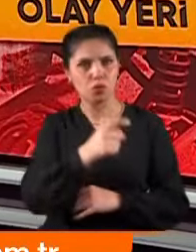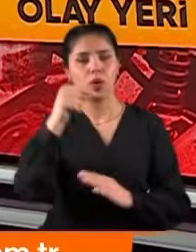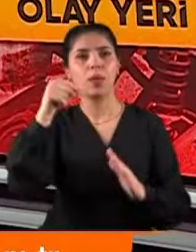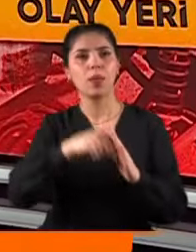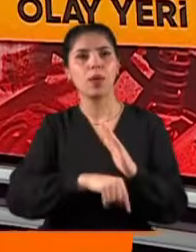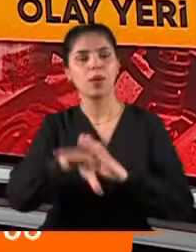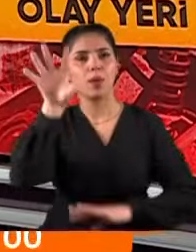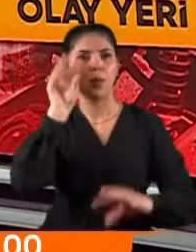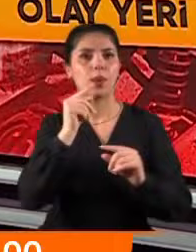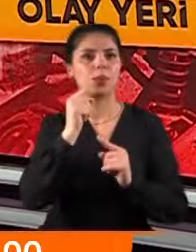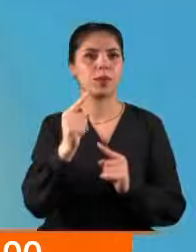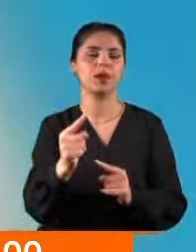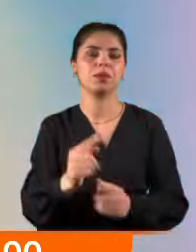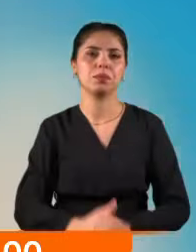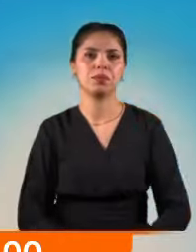öğrendiler.